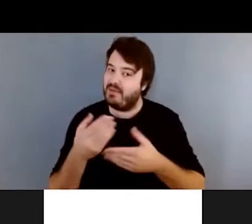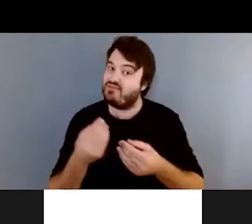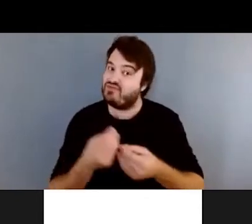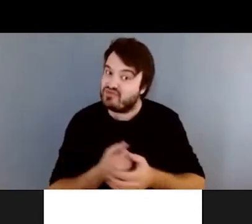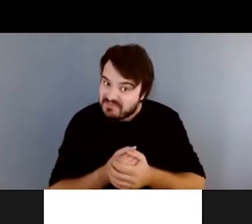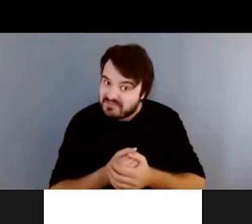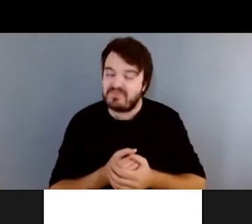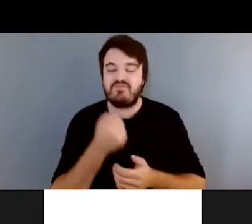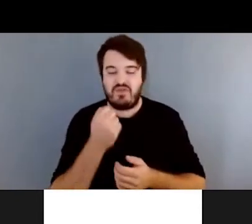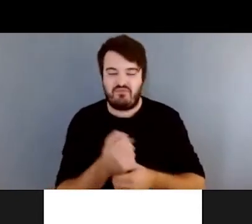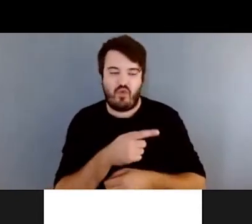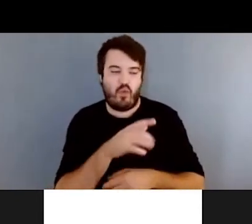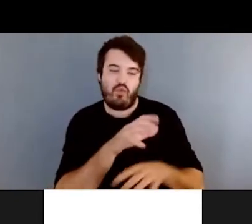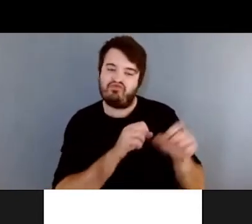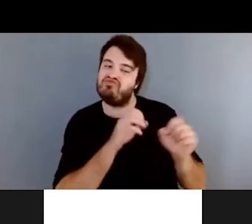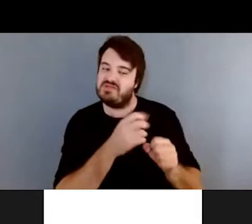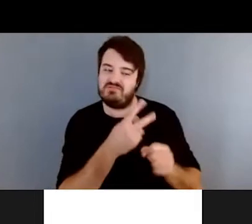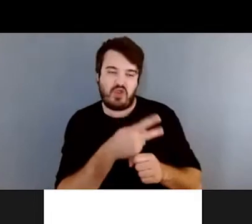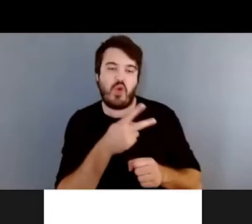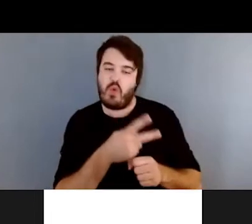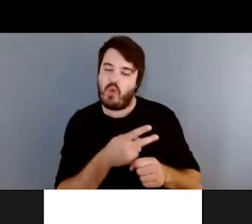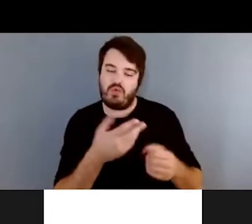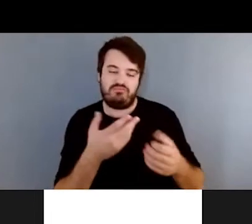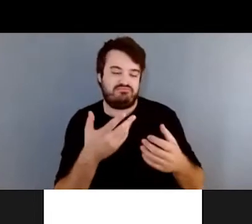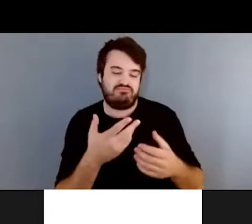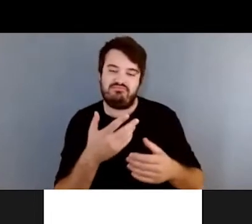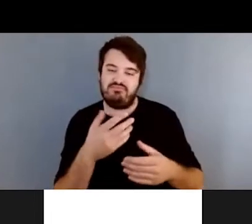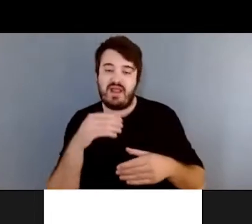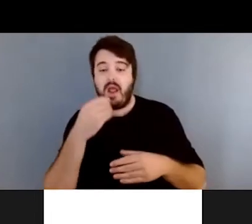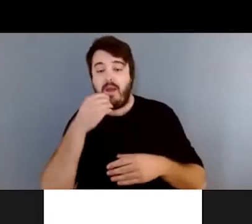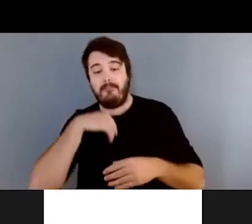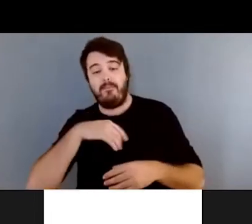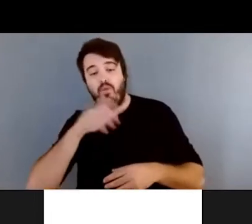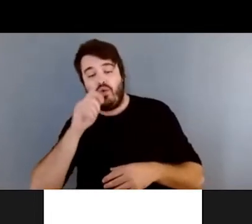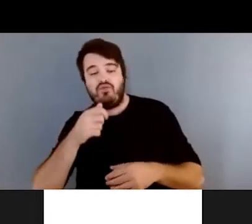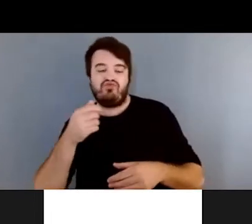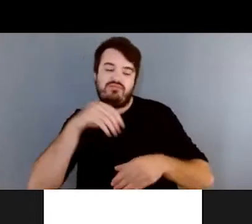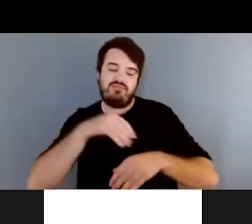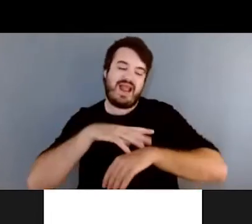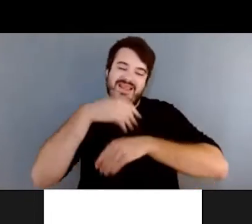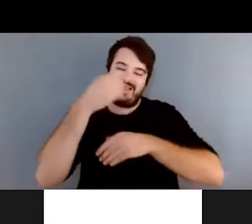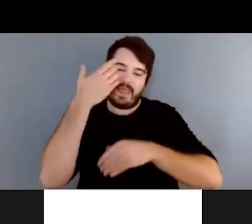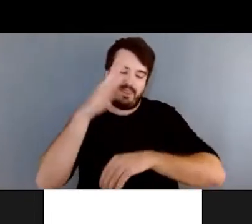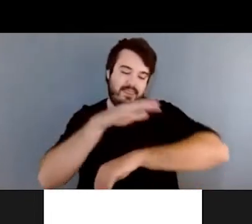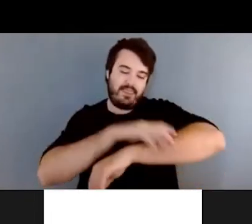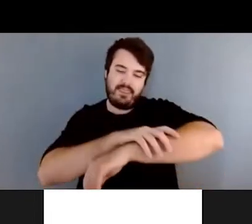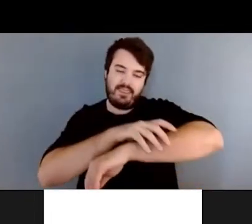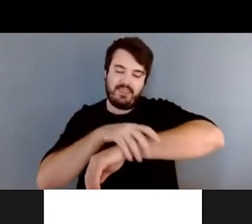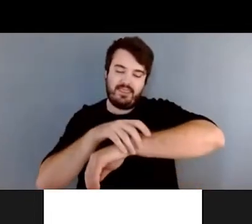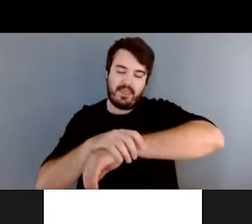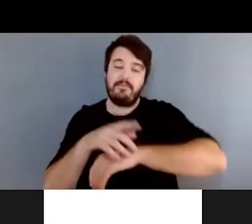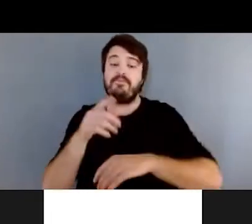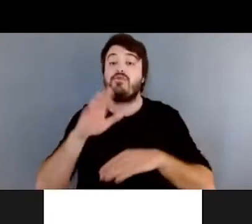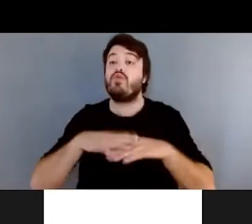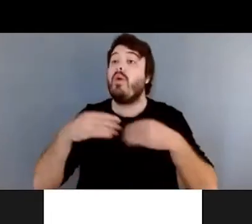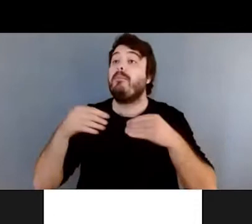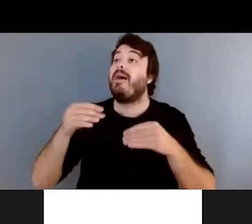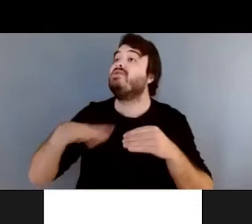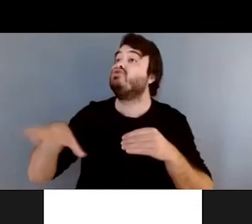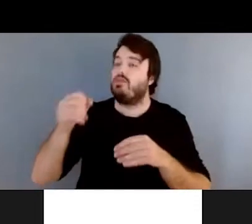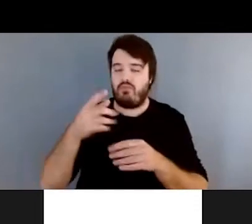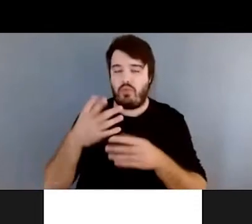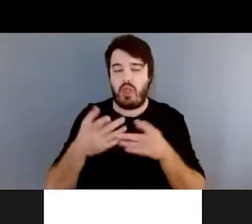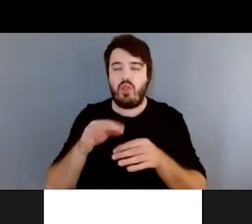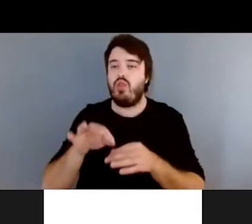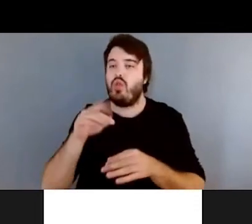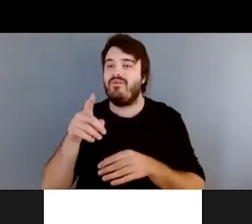de façon, c'est ça en externe. Sur le marché, vous pouvez peut-être trouver des huiles essentielles d'origan puis